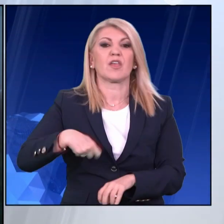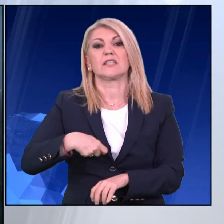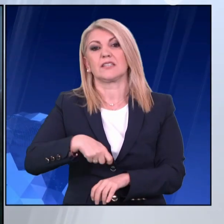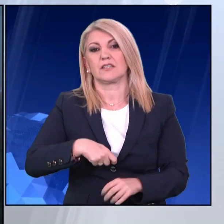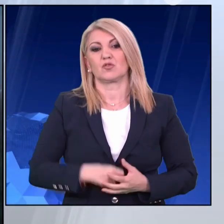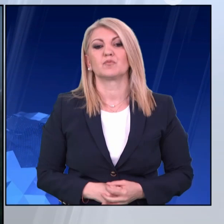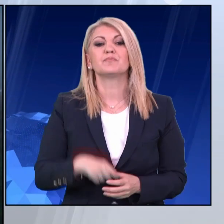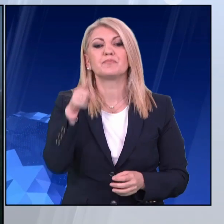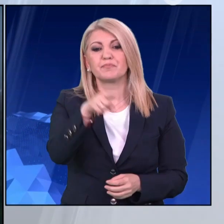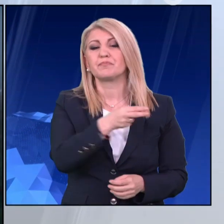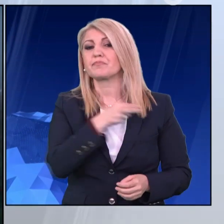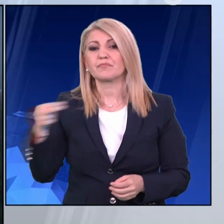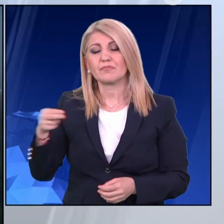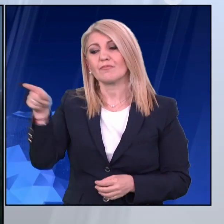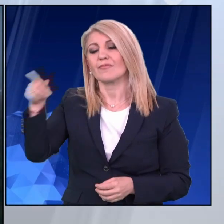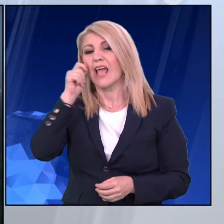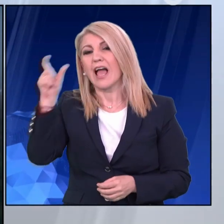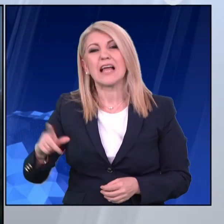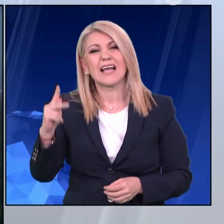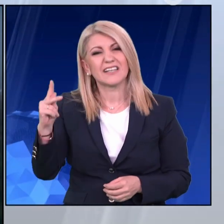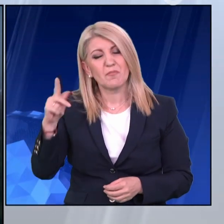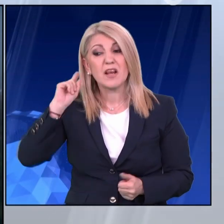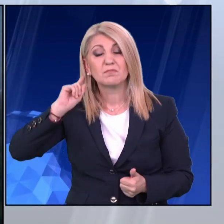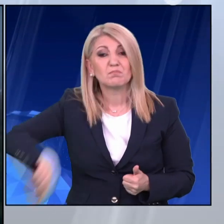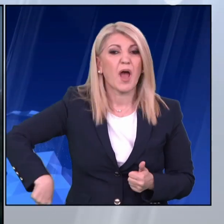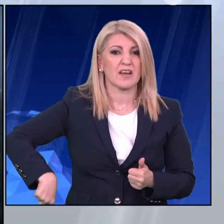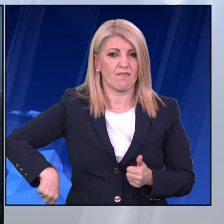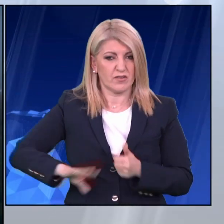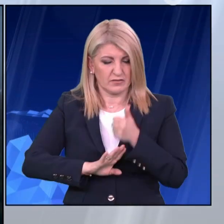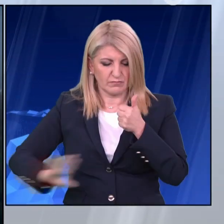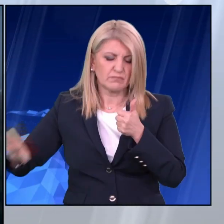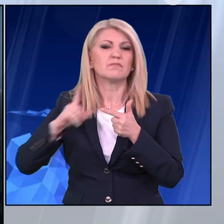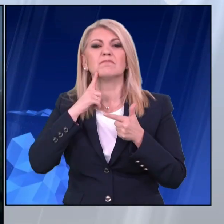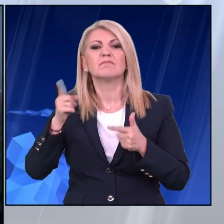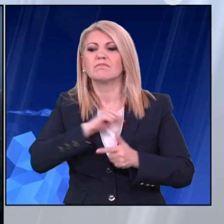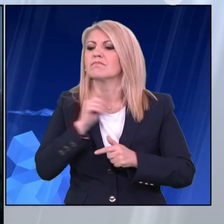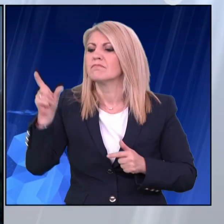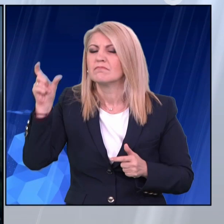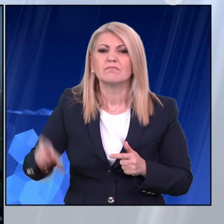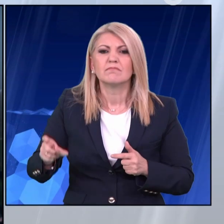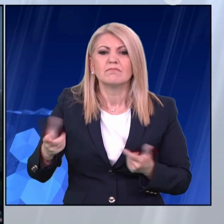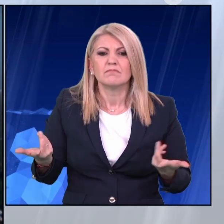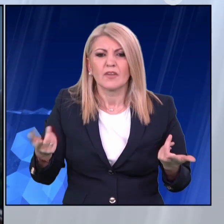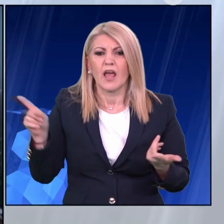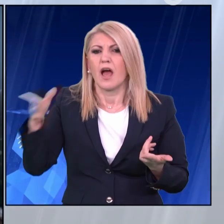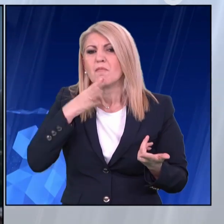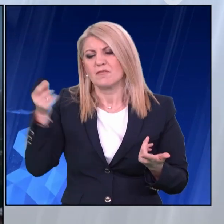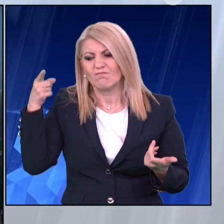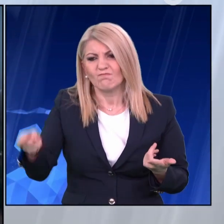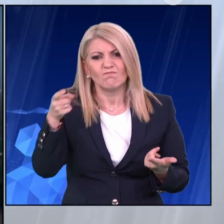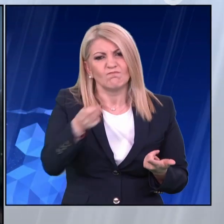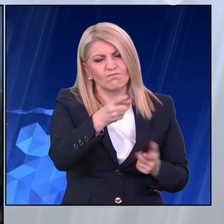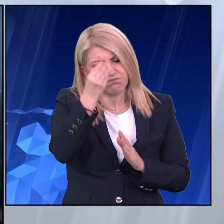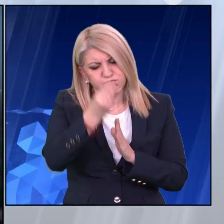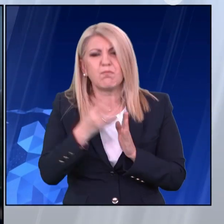Καραμαλή που αφορούν την παράβαση καθήκοντος, τη διατάραξη ασφάλειας των συγκοινωνιών, την ανθρωποκτονία με ενδεχόμενο δόλο κατά σειροή και